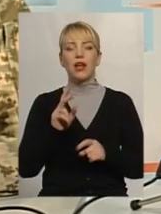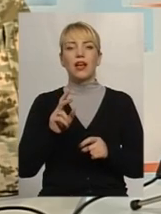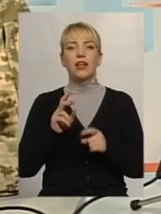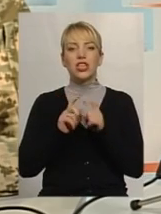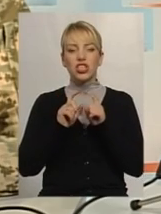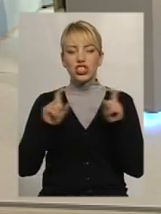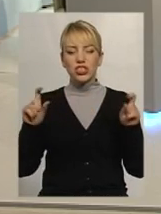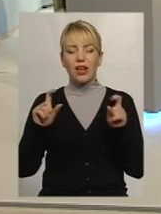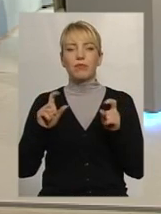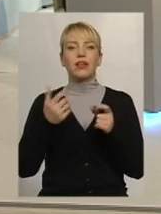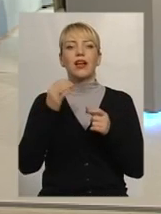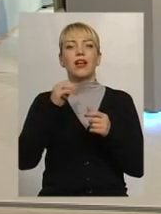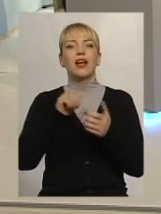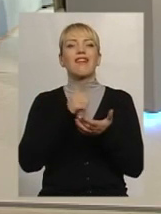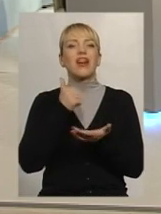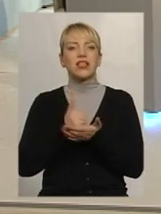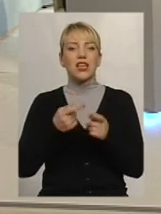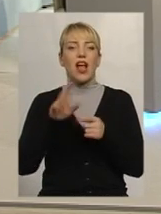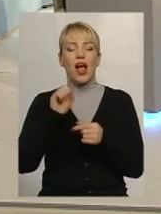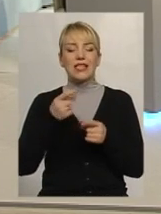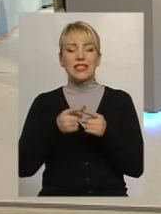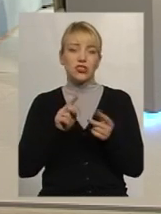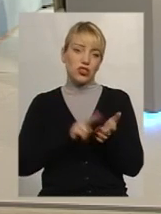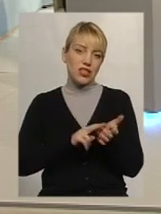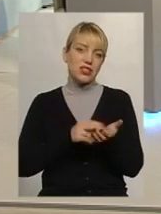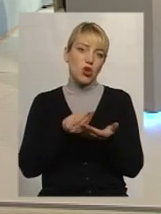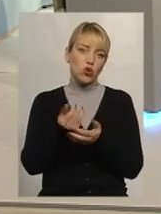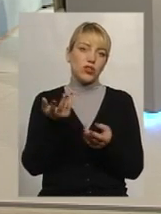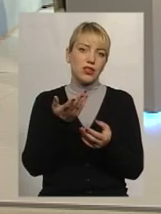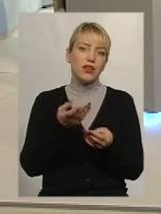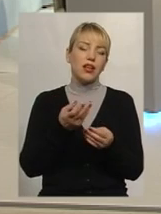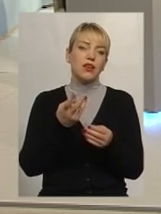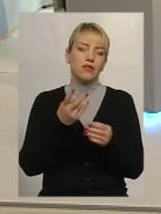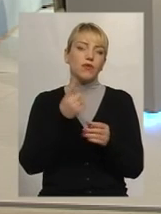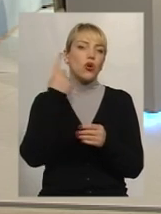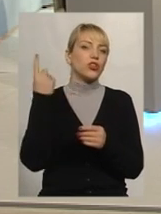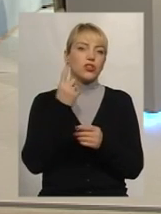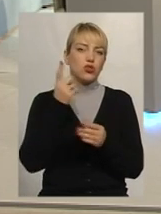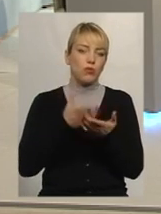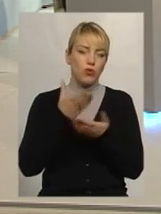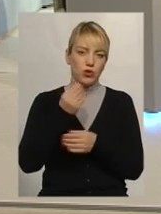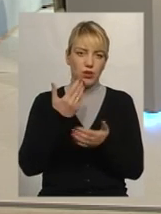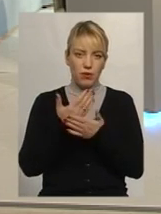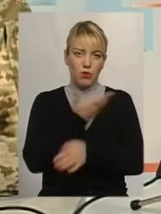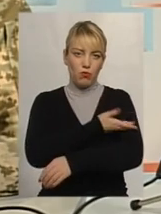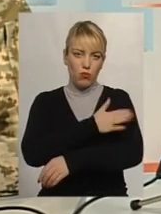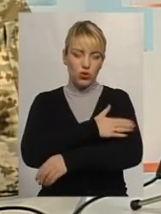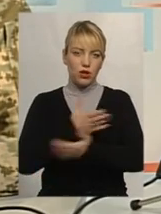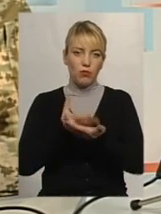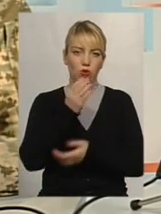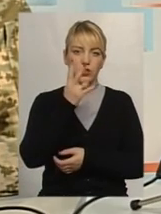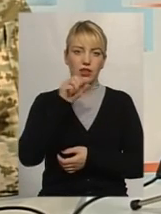це йдуть членські внески, це гроші, які йдуть за межі країни. Польща сплачує до НАТО десь